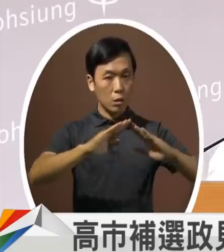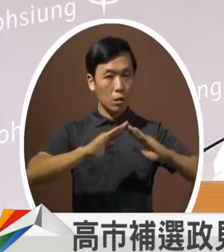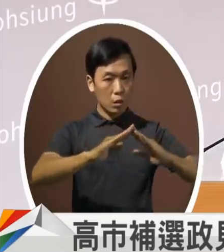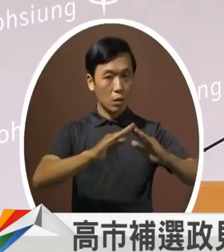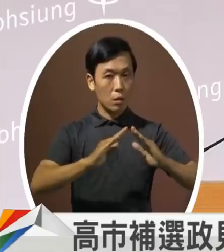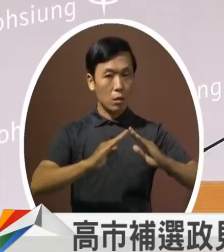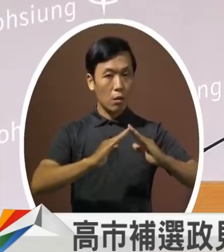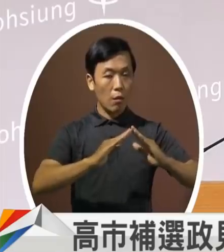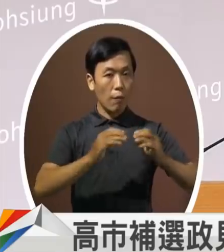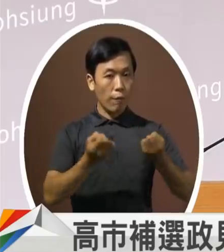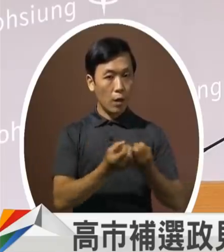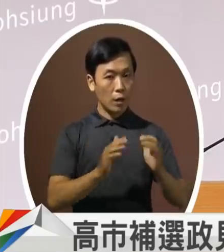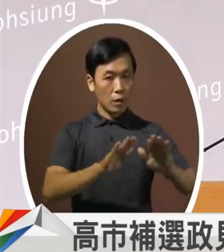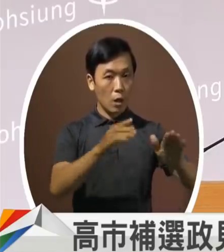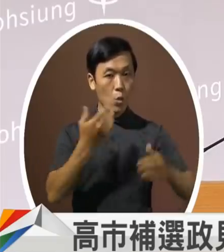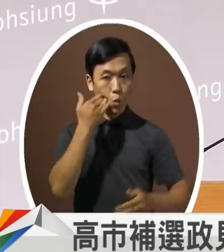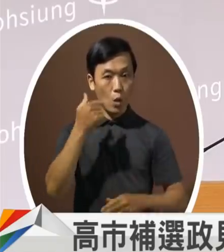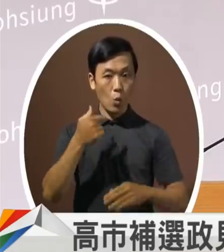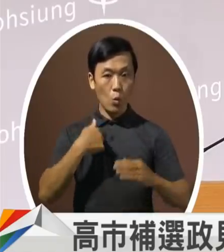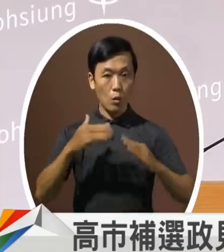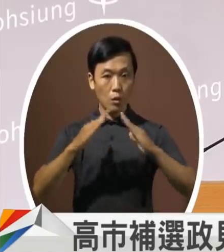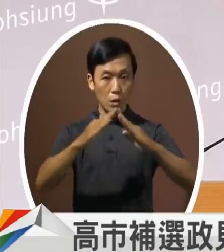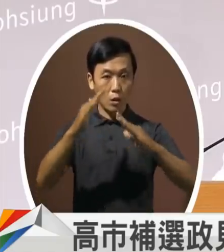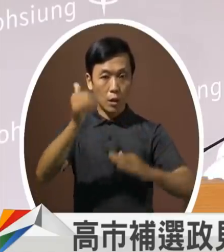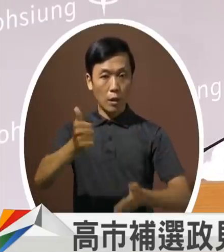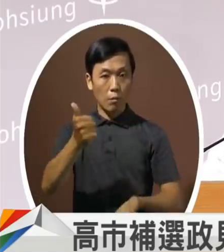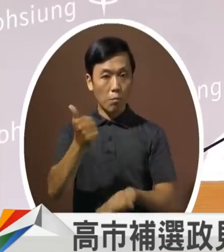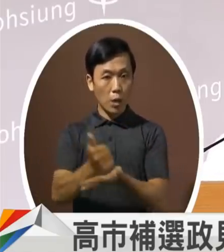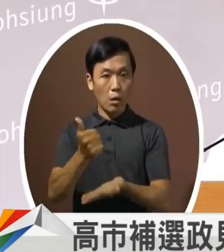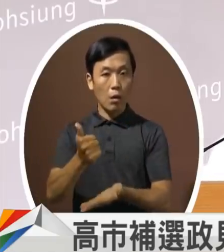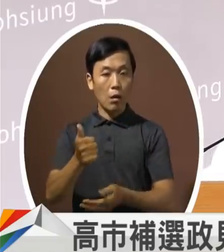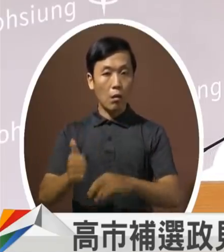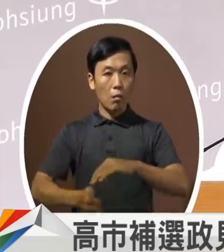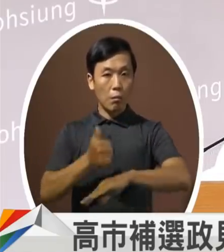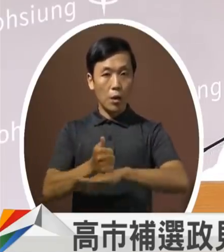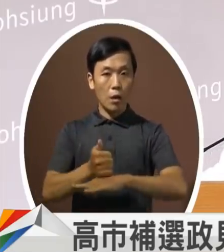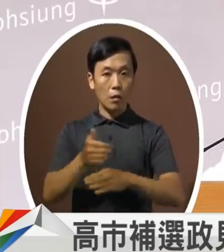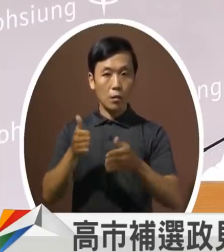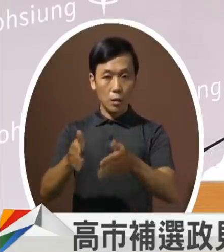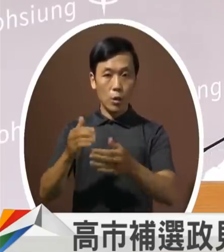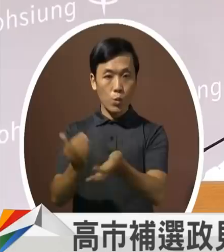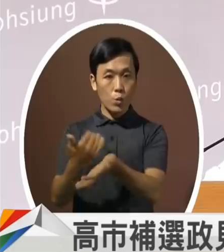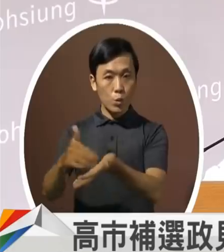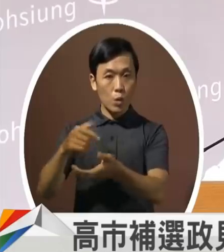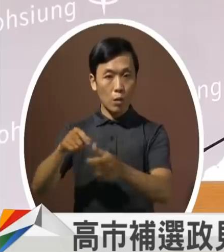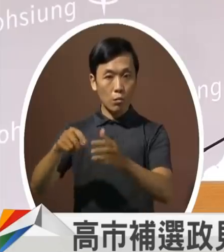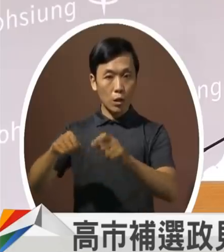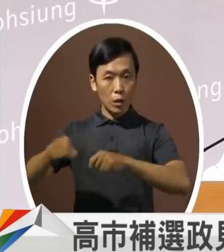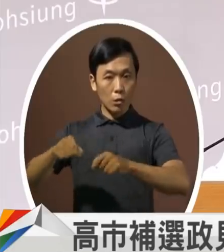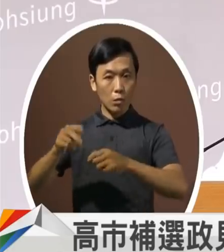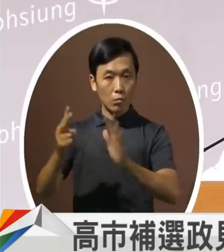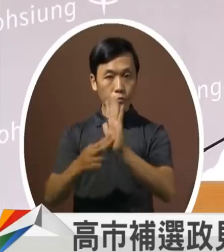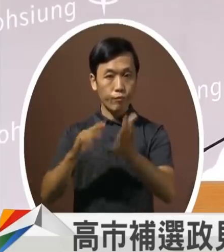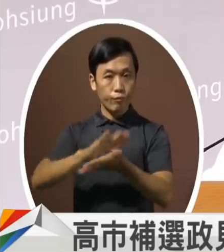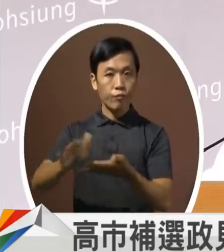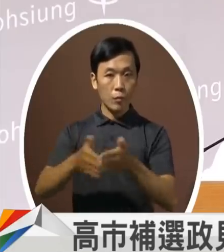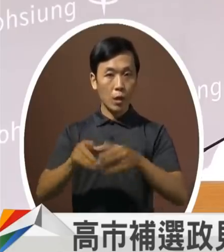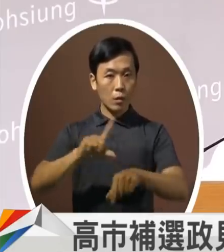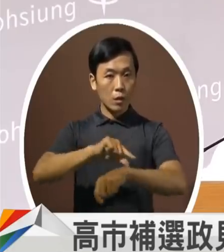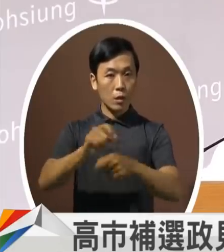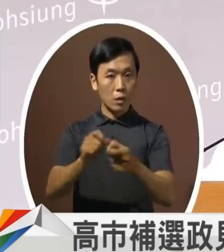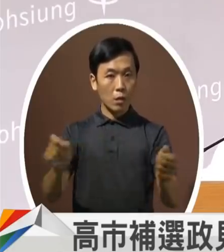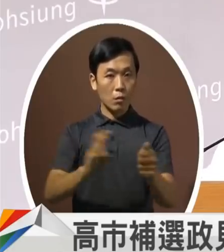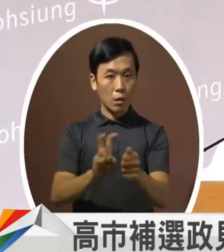所以我假如担任市长最重要的是要必须来解决整个预算的问题长照的预算从